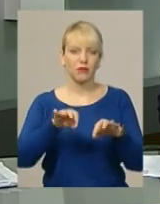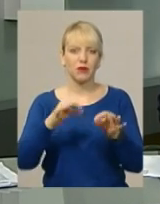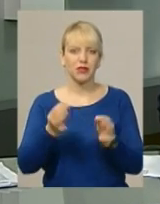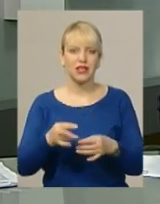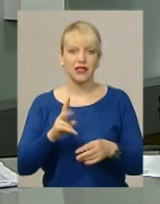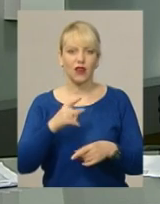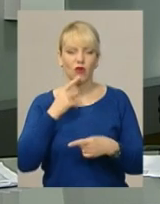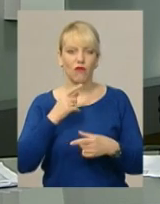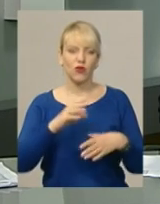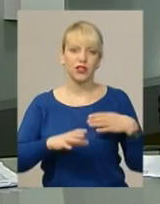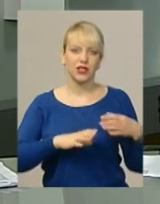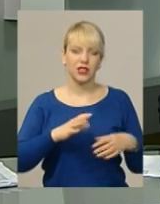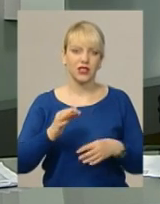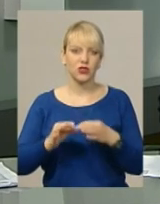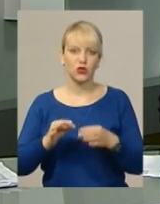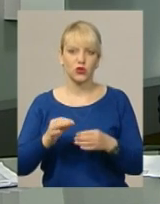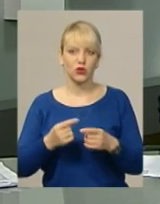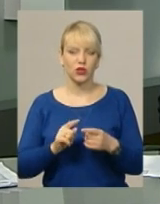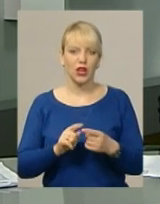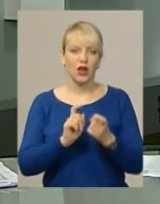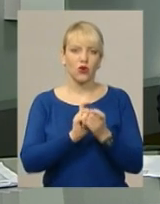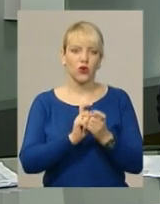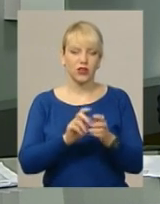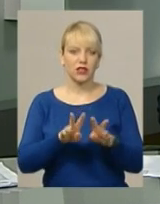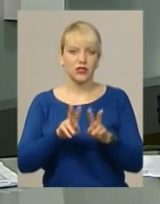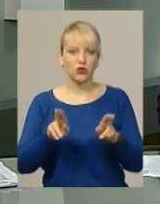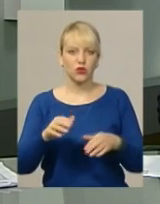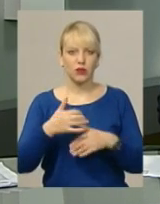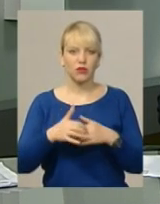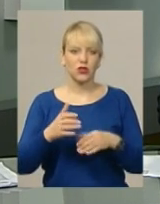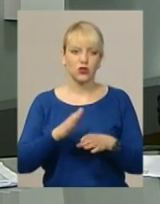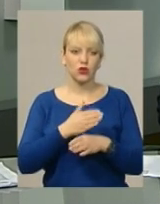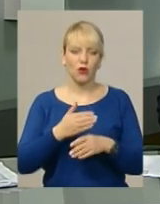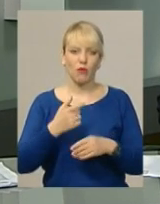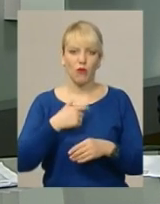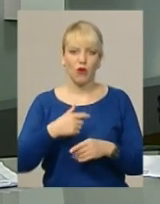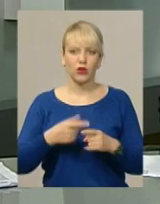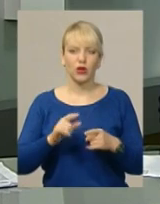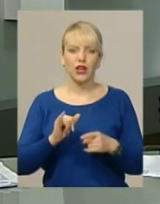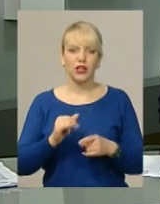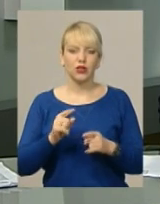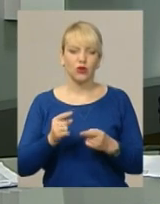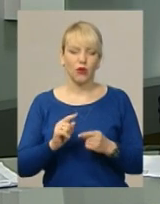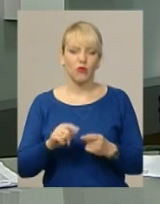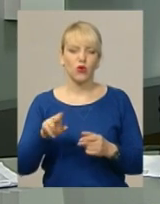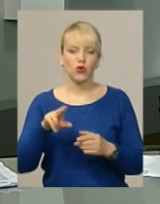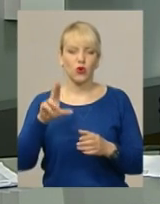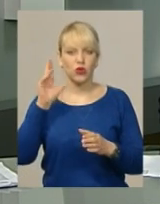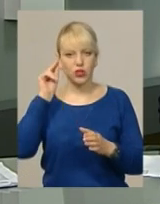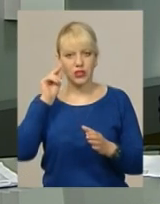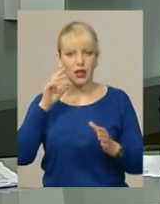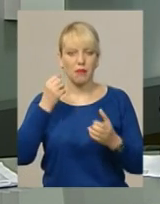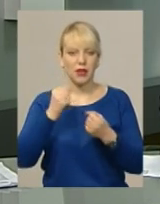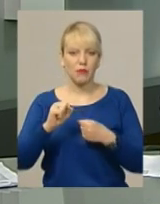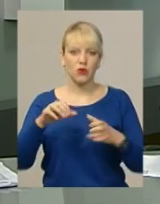стверджують тренери і судді, контактні види двобоїв схожі поміж собою. Тому, каже головний суддя Вадим Подрушняк, до числа переможців потрапили і вихованці